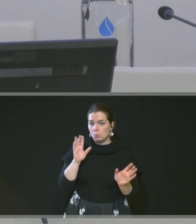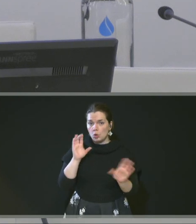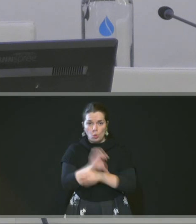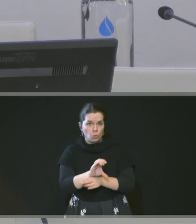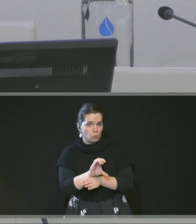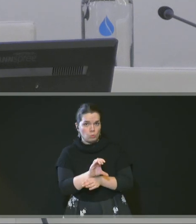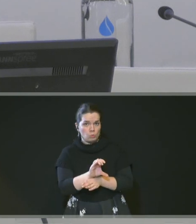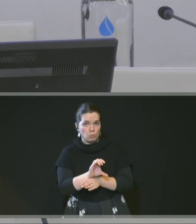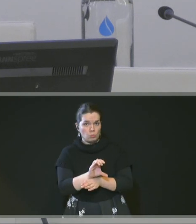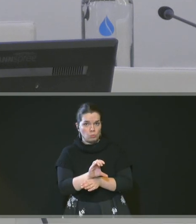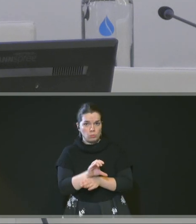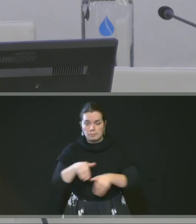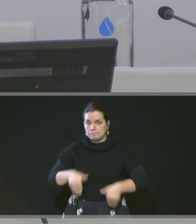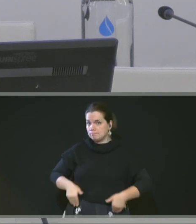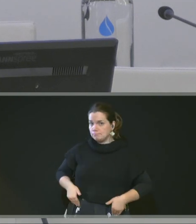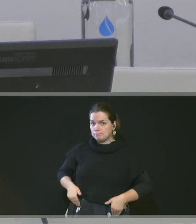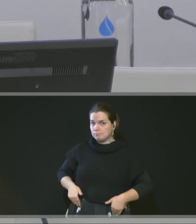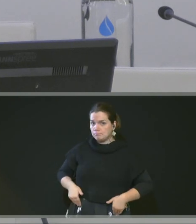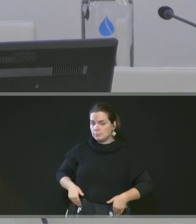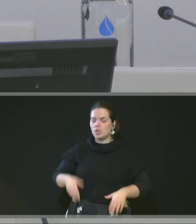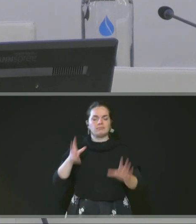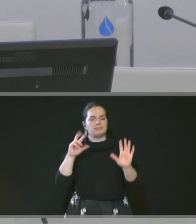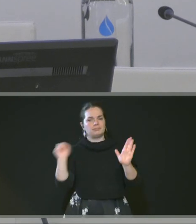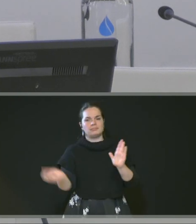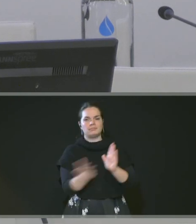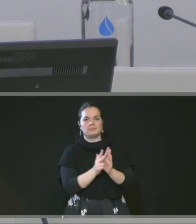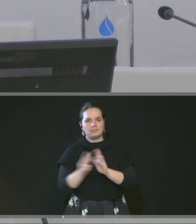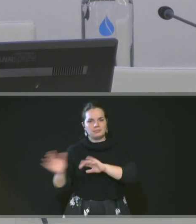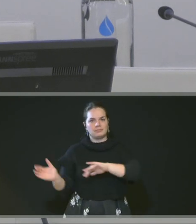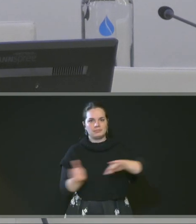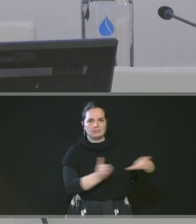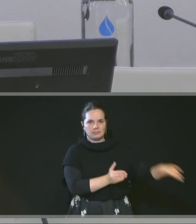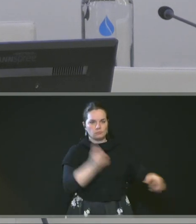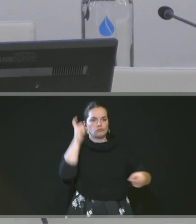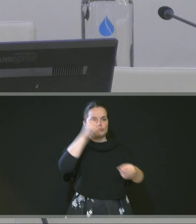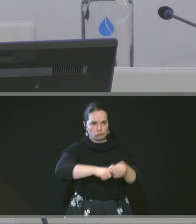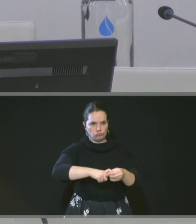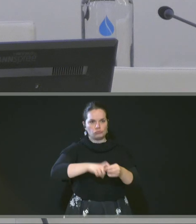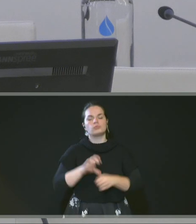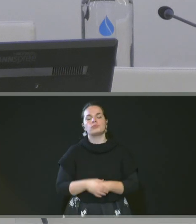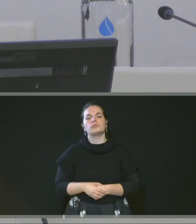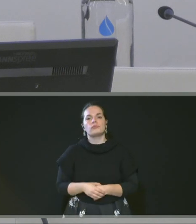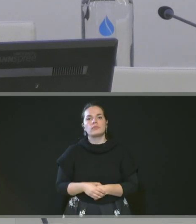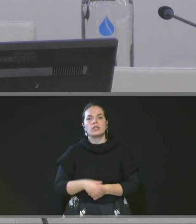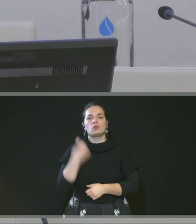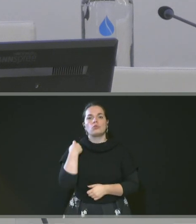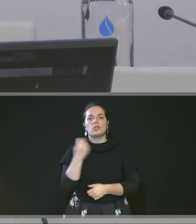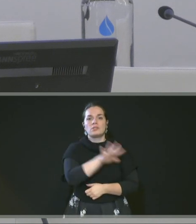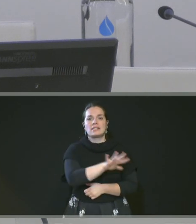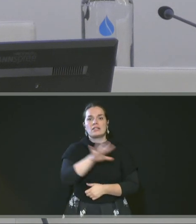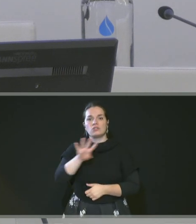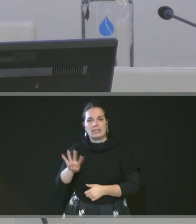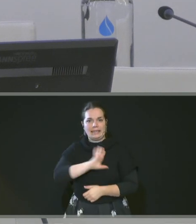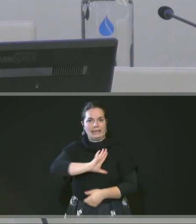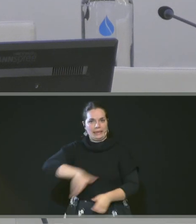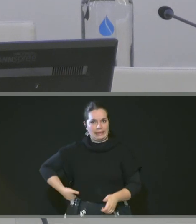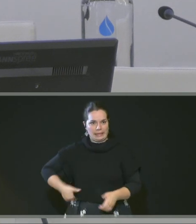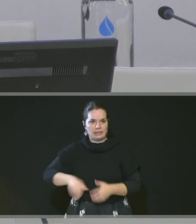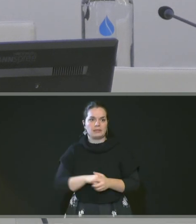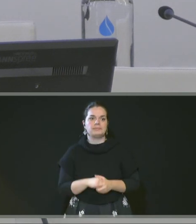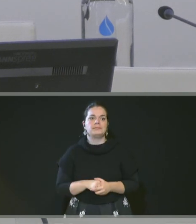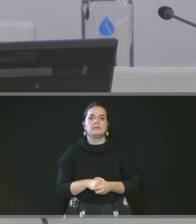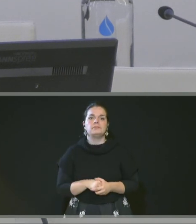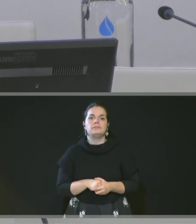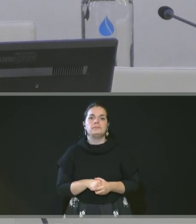vote contre pas d'abstention donc une unité pour cette adhésion et enfin la 54 donc qui a fait l'objet d'un